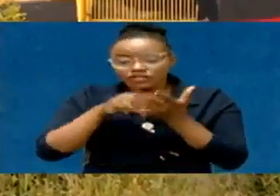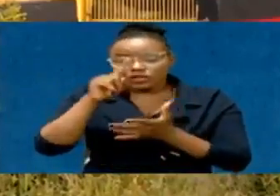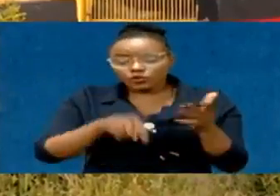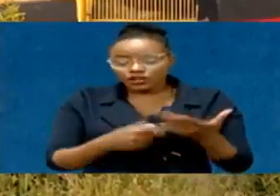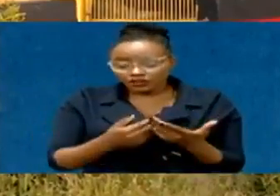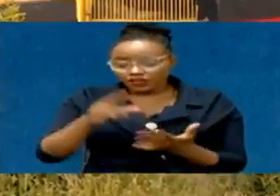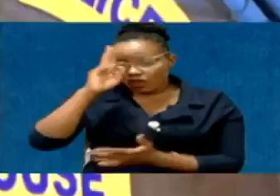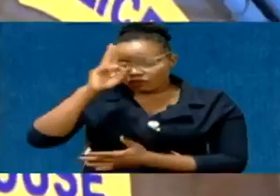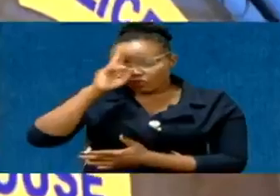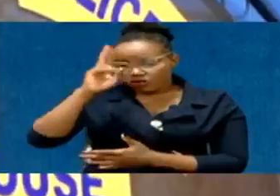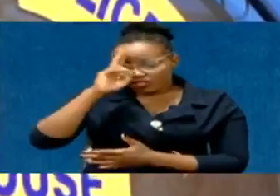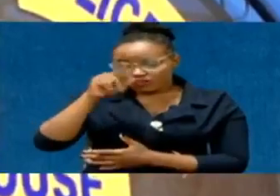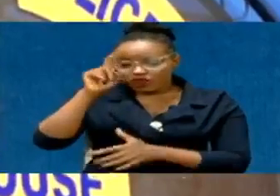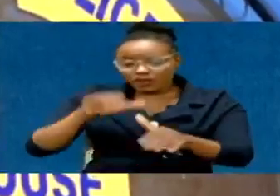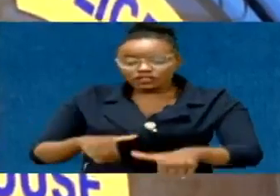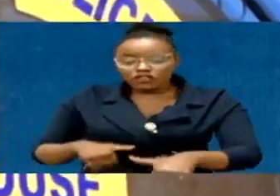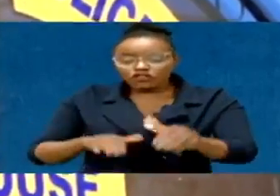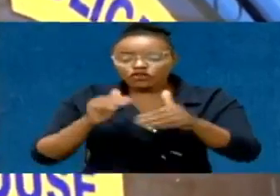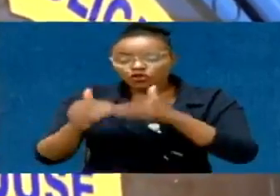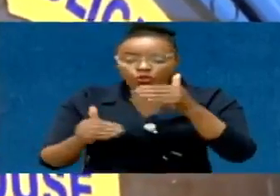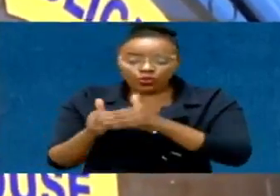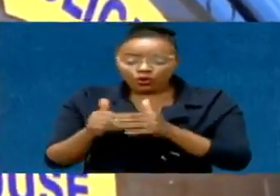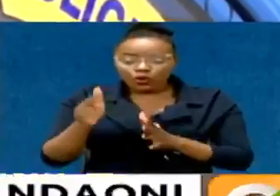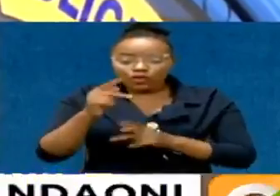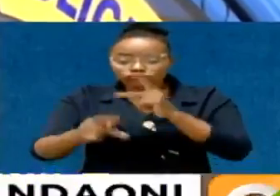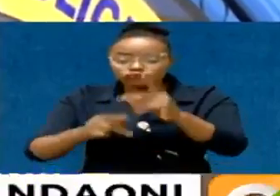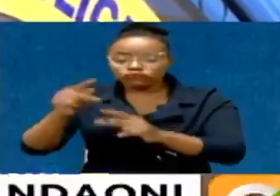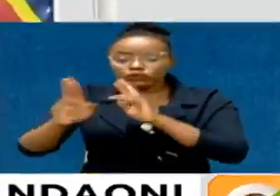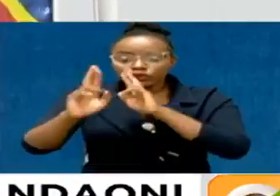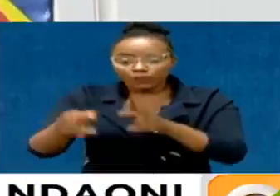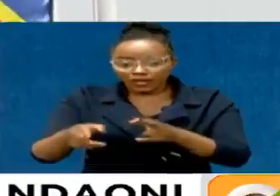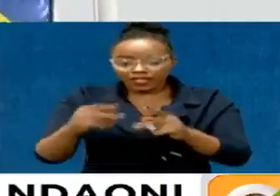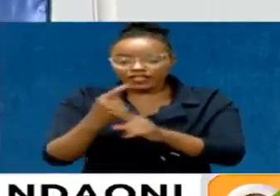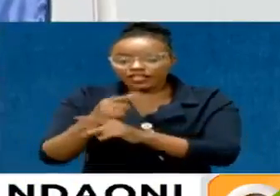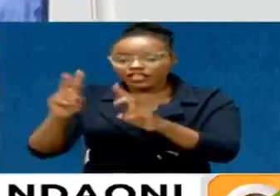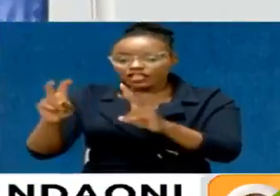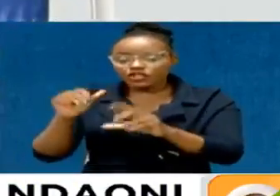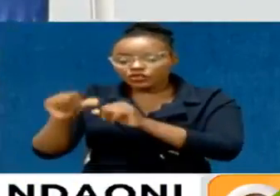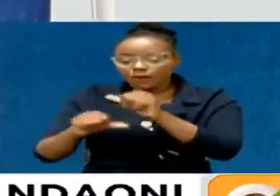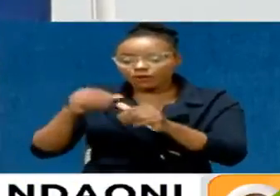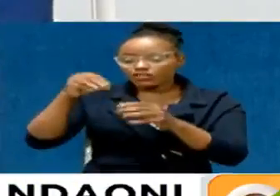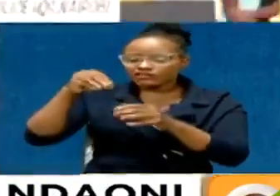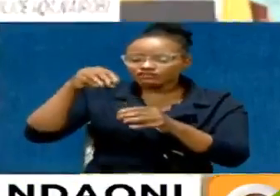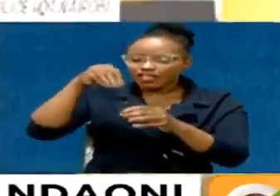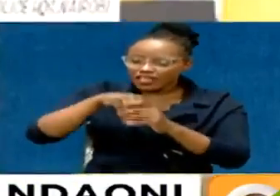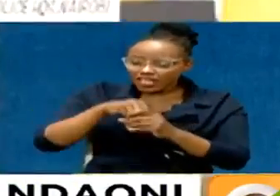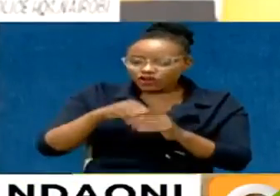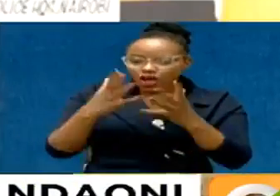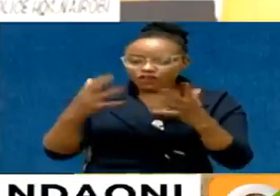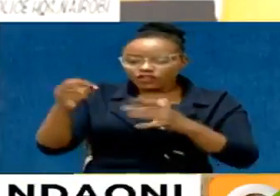maafisa. Lazima wafuatu utaratibu wa kuripoti masaibu yao kwa kitengo cha maswale andani cha polisi.